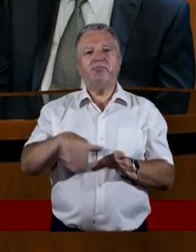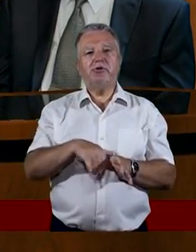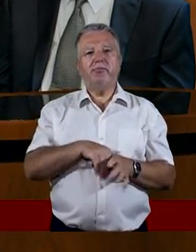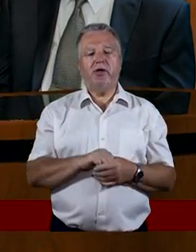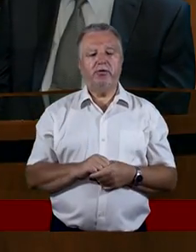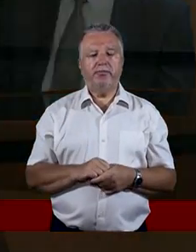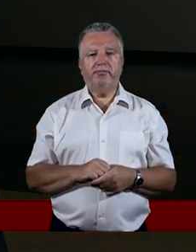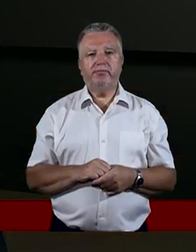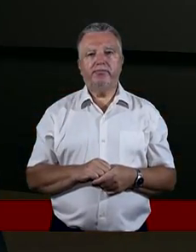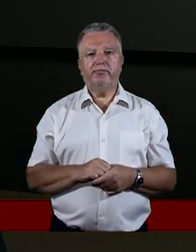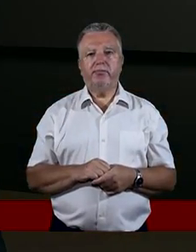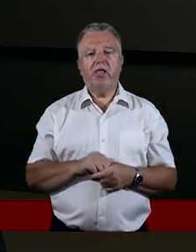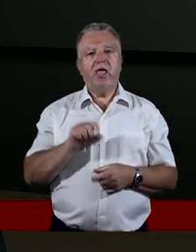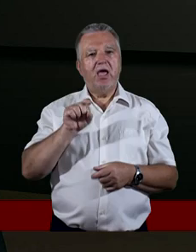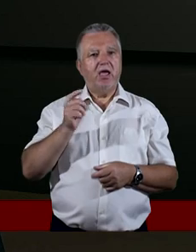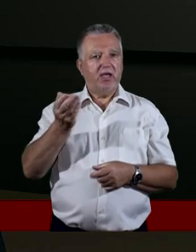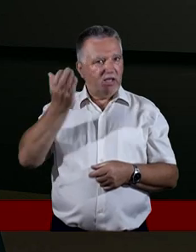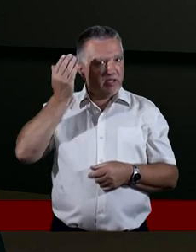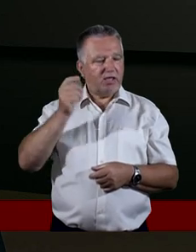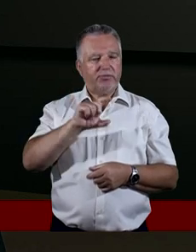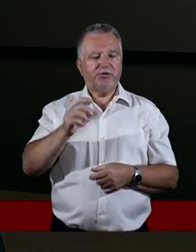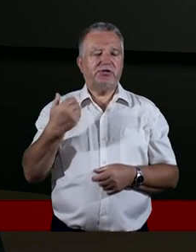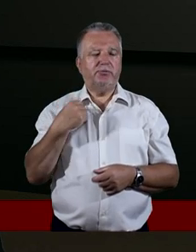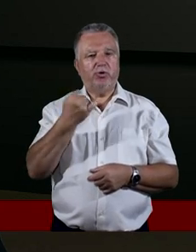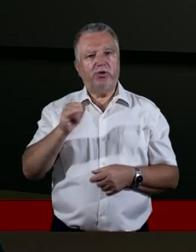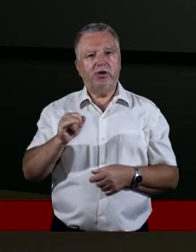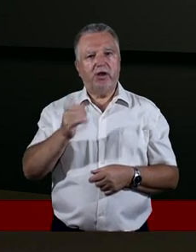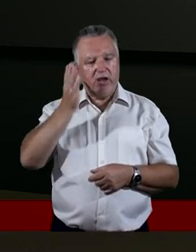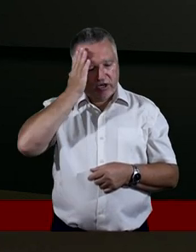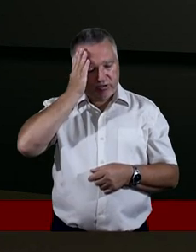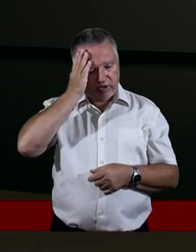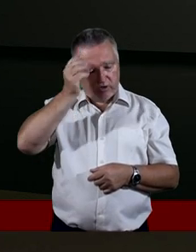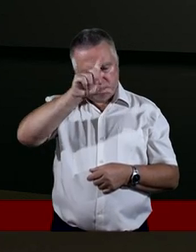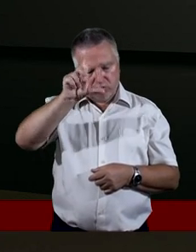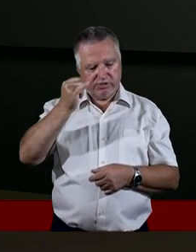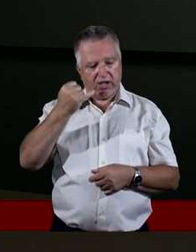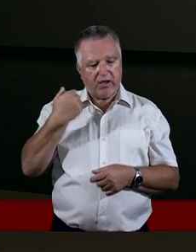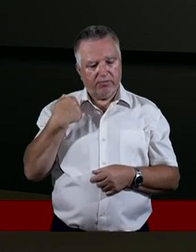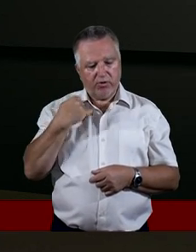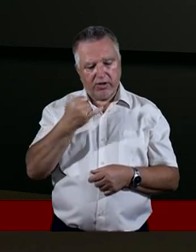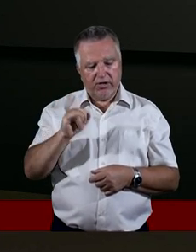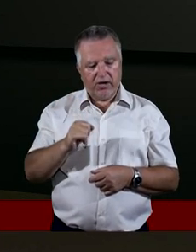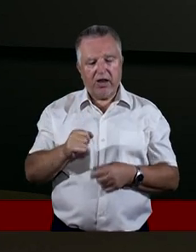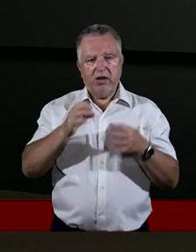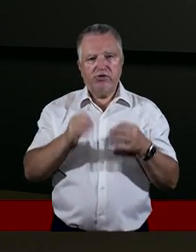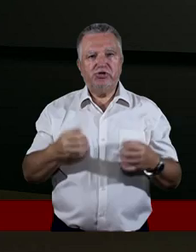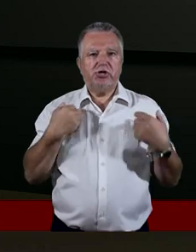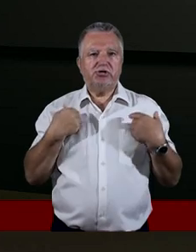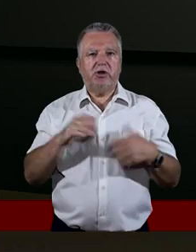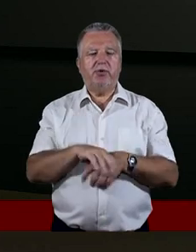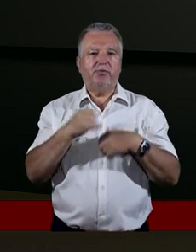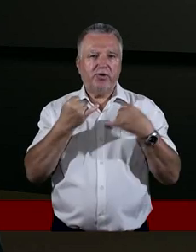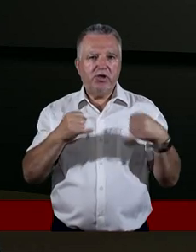porządku, moi drodzy, ale tamte czasy były jednak troszkę inne. Świadomość ludzka była inna. Dzisiaj żyjemy w innych czasach.